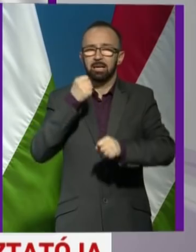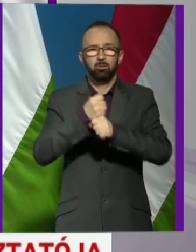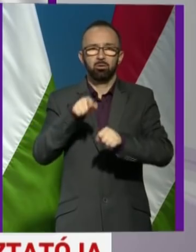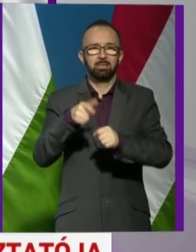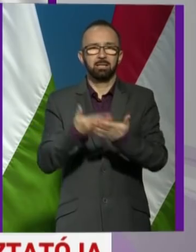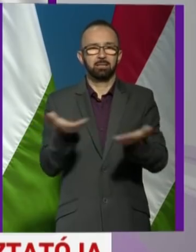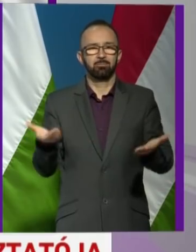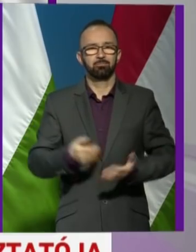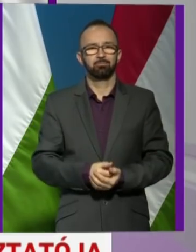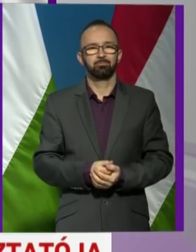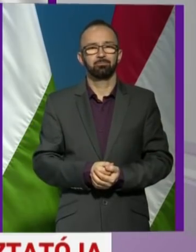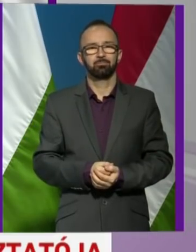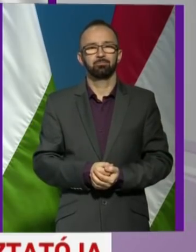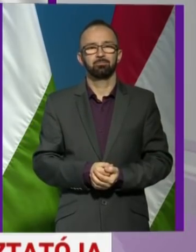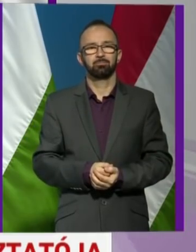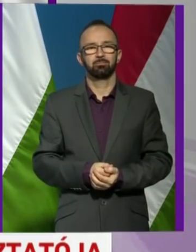dolog.